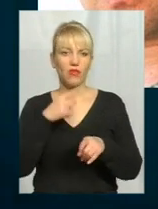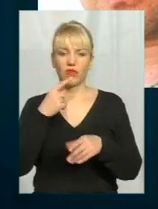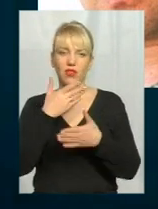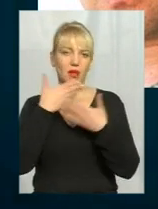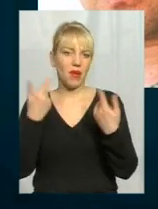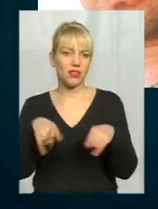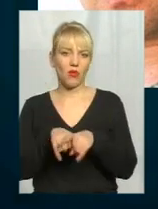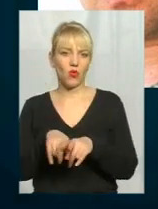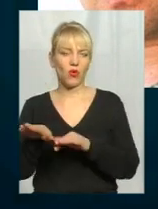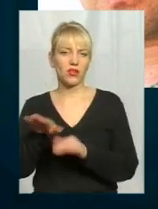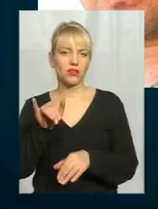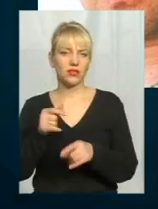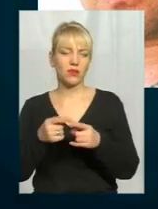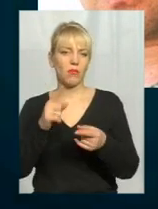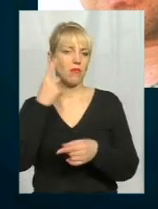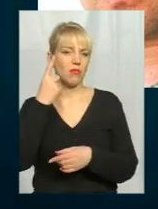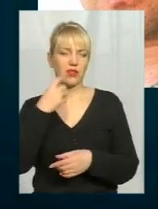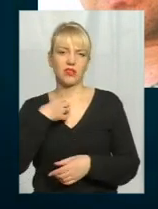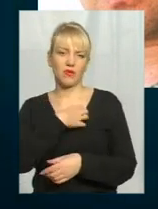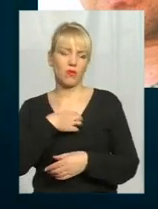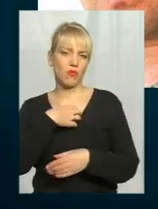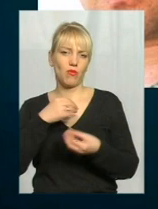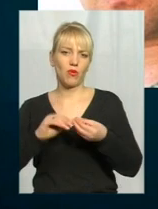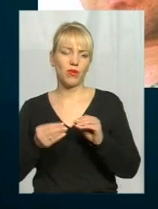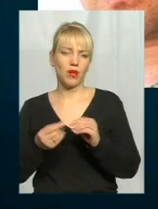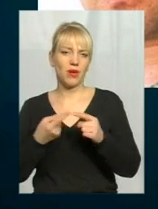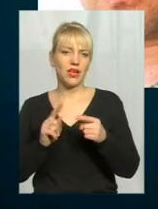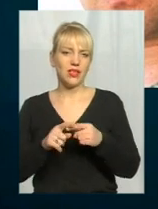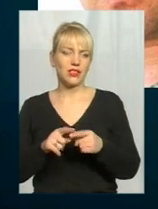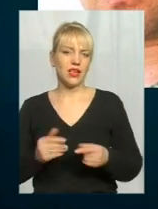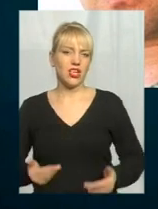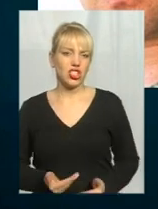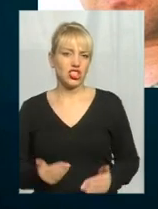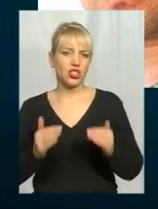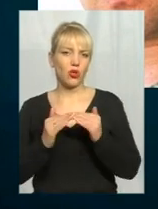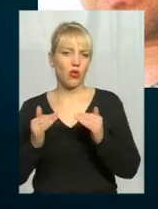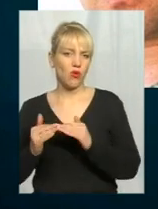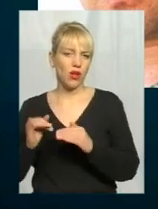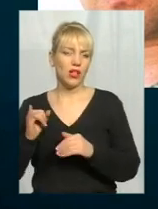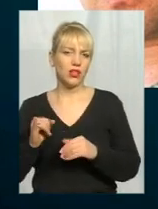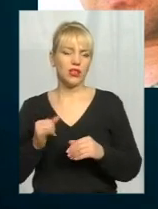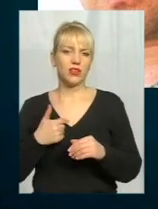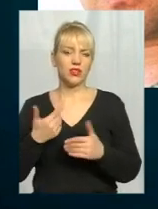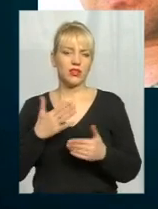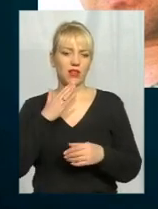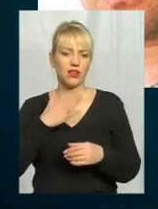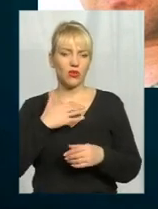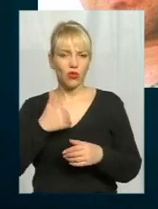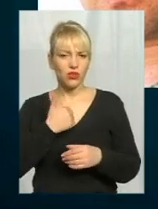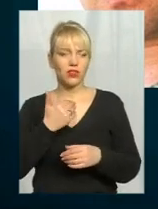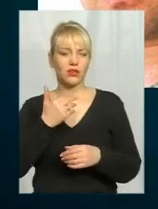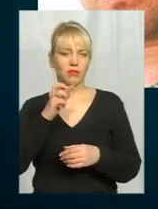проблеми з житлом. В нас місцева влада, і нас пару трохи хлопцям видала.